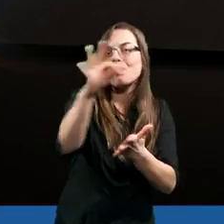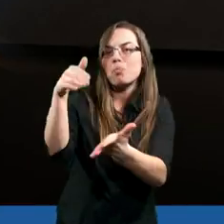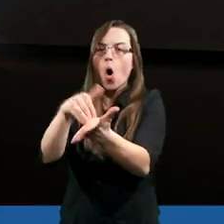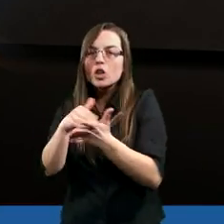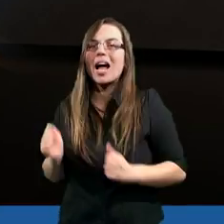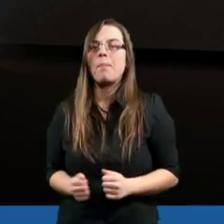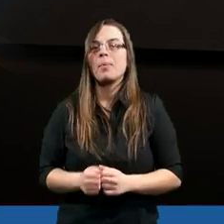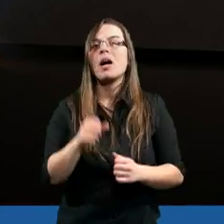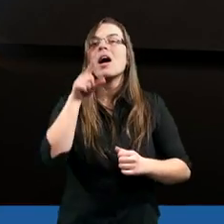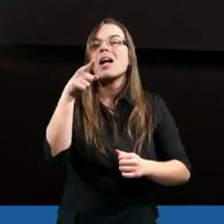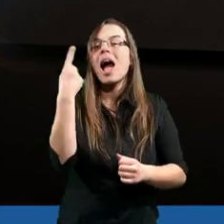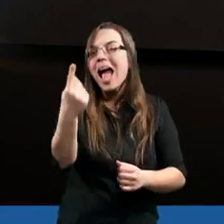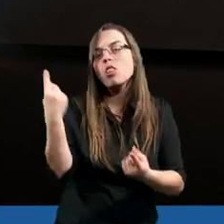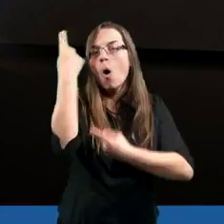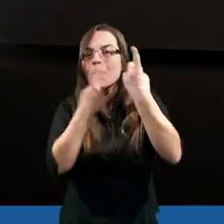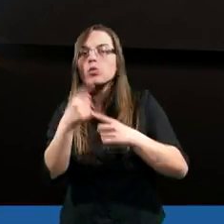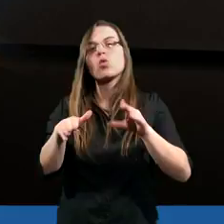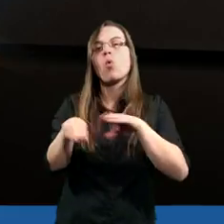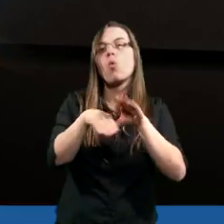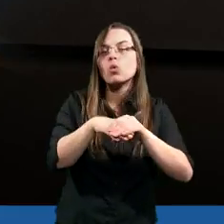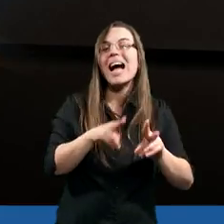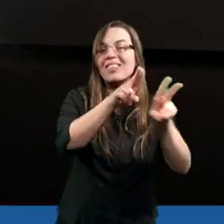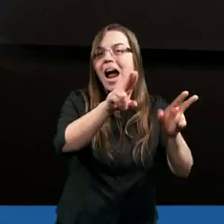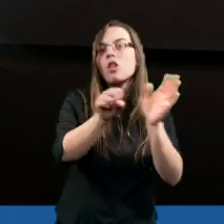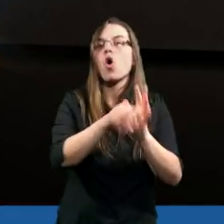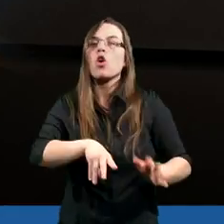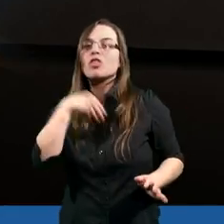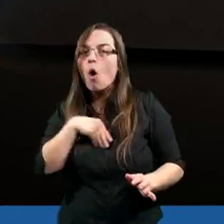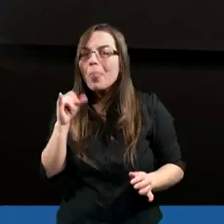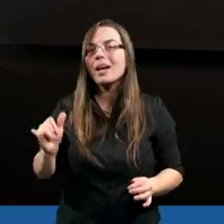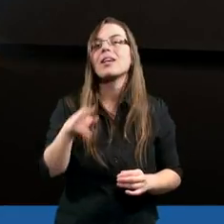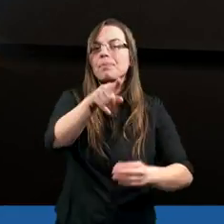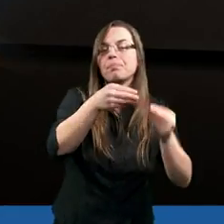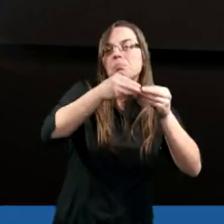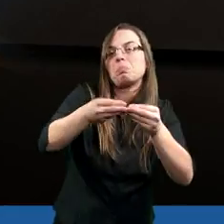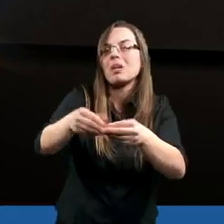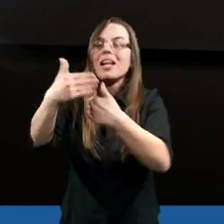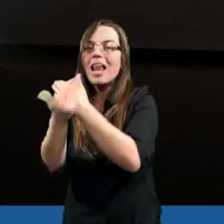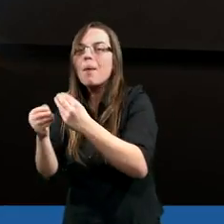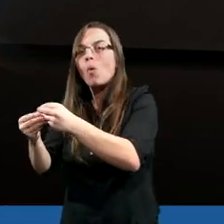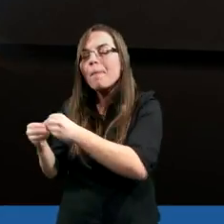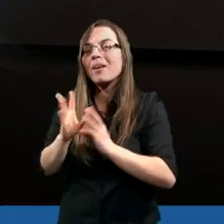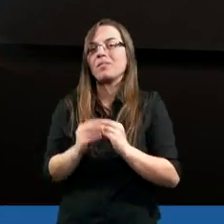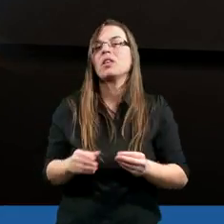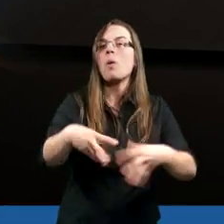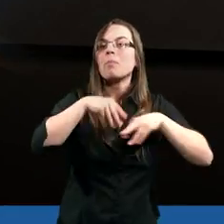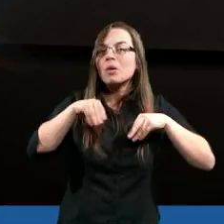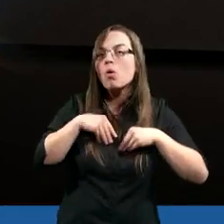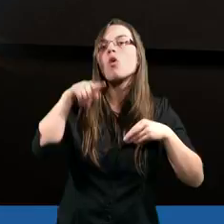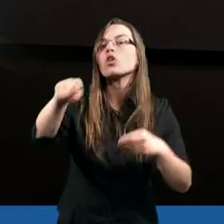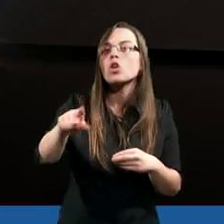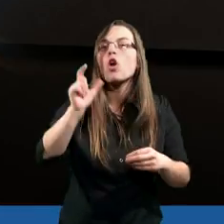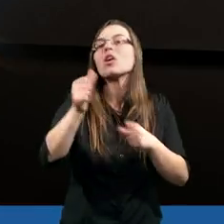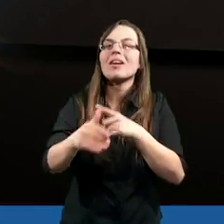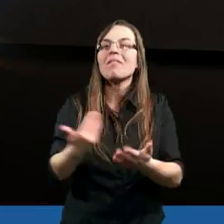Codziennie też jednomyślnie uczęszczali do świątyni, a łamiąc chleb po domach, przyjmowali pokarm